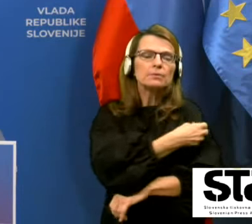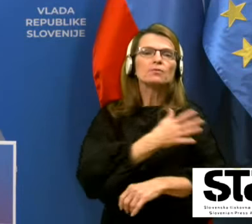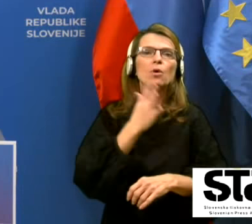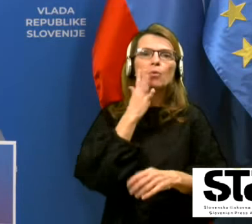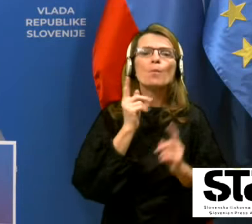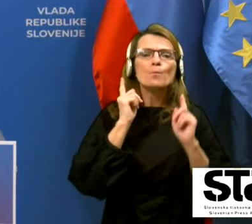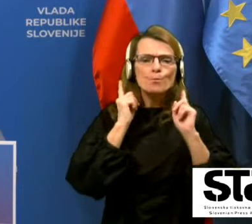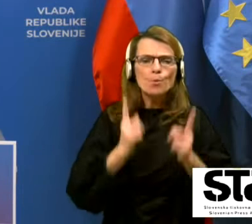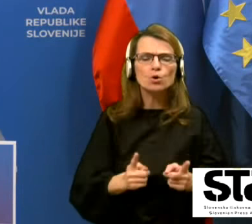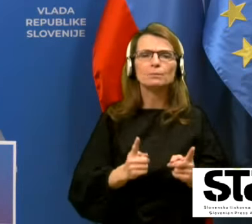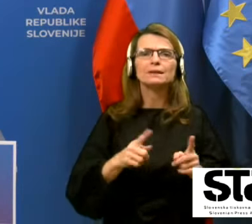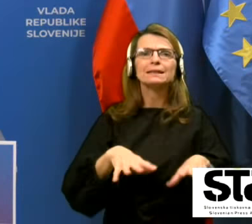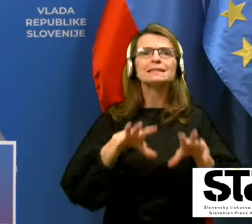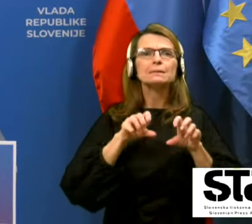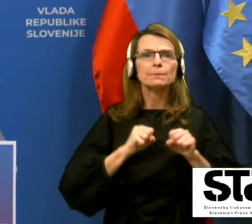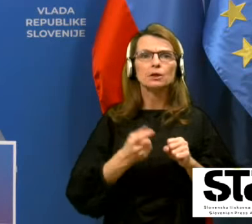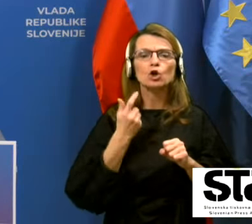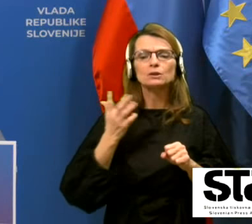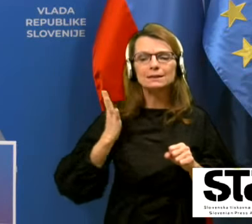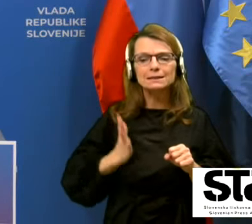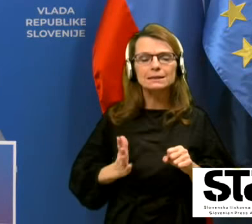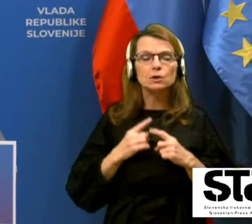tudi biti sprejeto strani vseh nas.